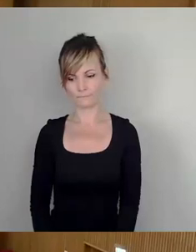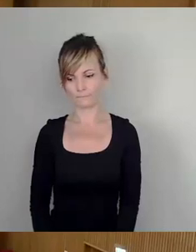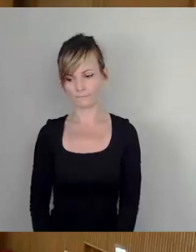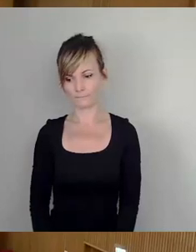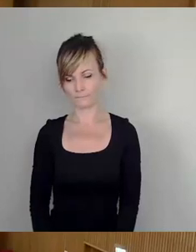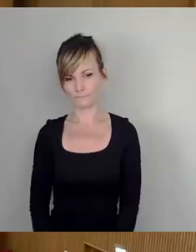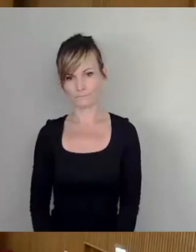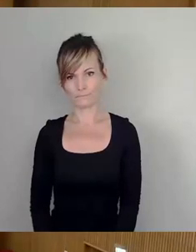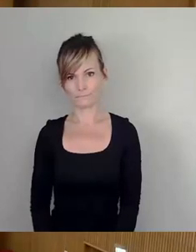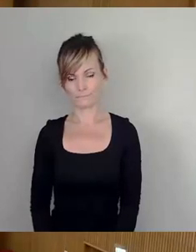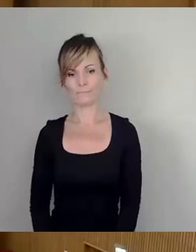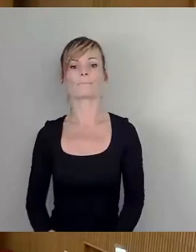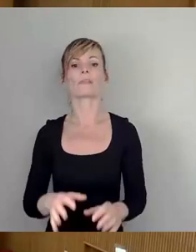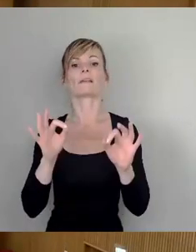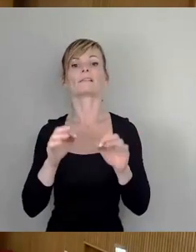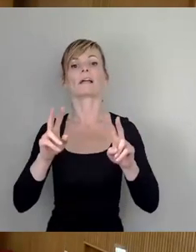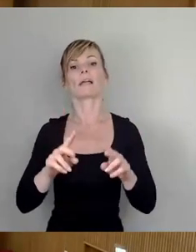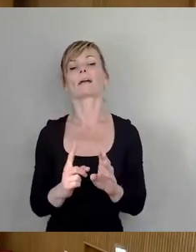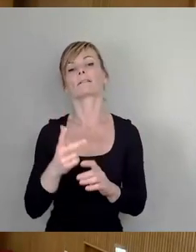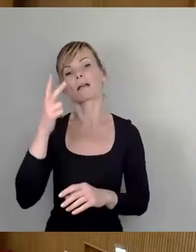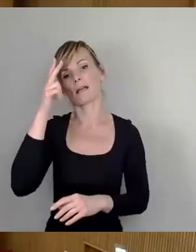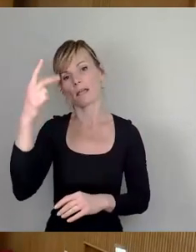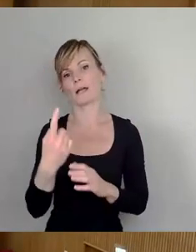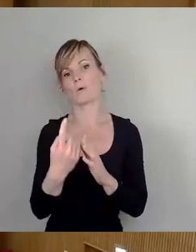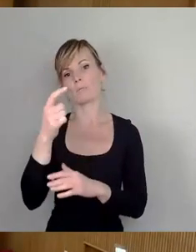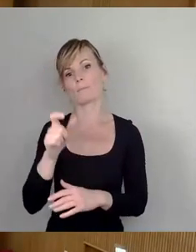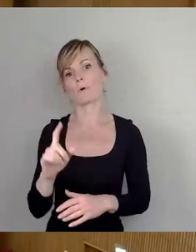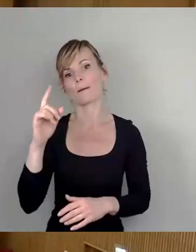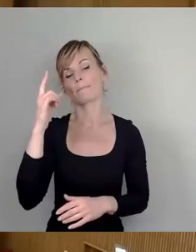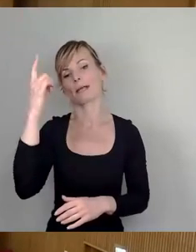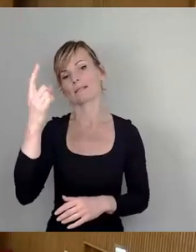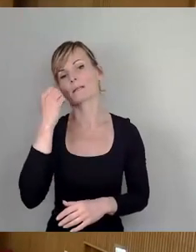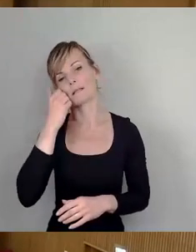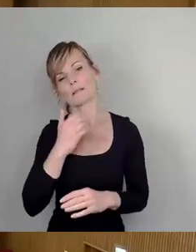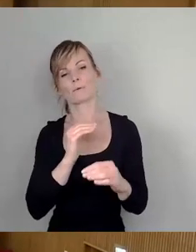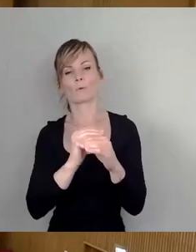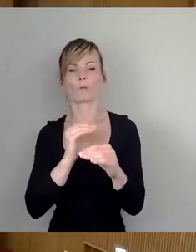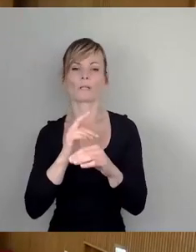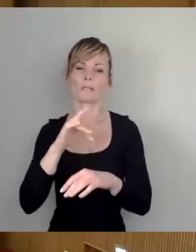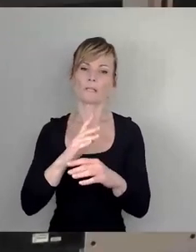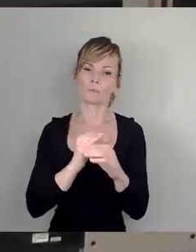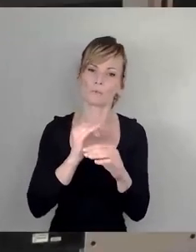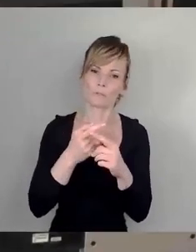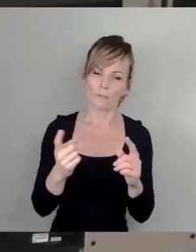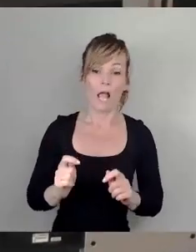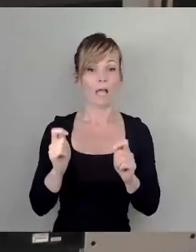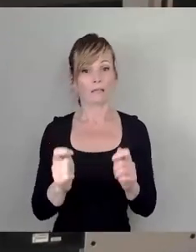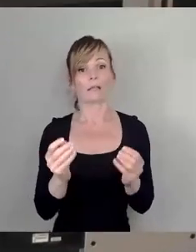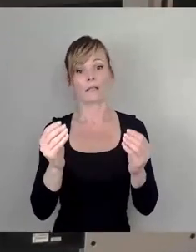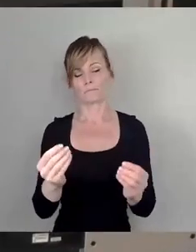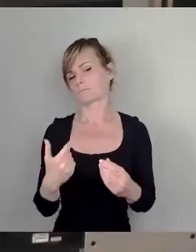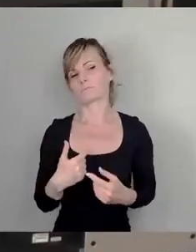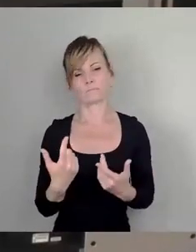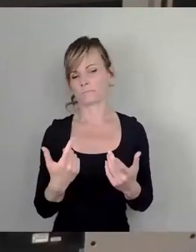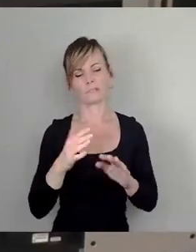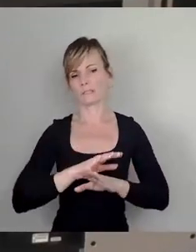Ja, sehr geehrter Herr Oberbürgermeister, liebe Kolleginnen und Kollegen, ich würde jetzt gar keinen Antrag mehr einbringen, weil wir haben ja so einen wunderbaren